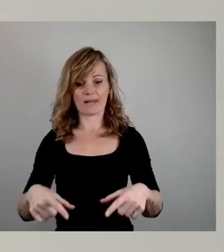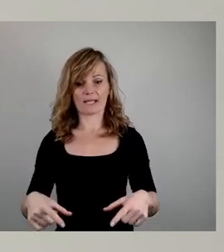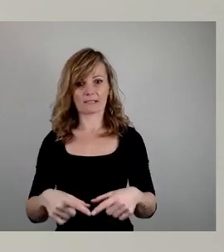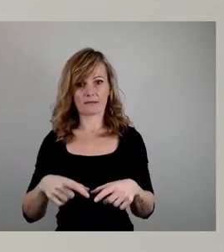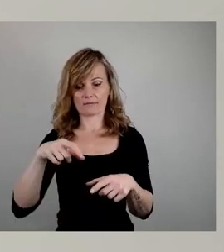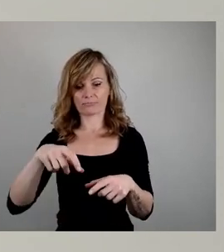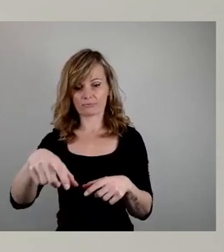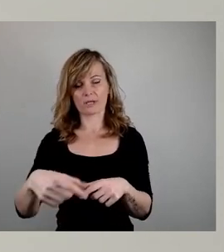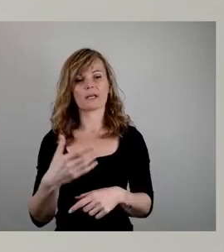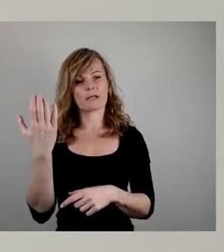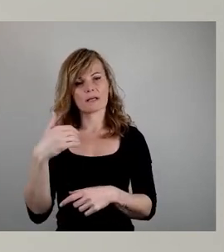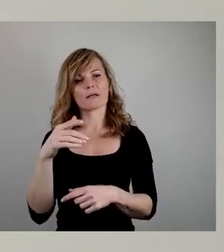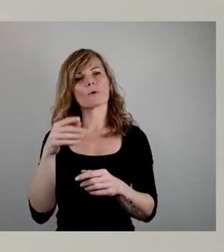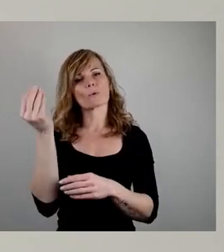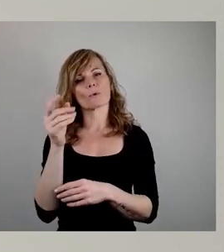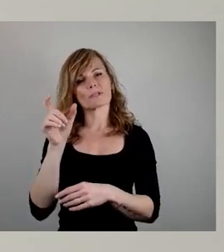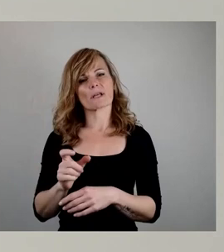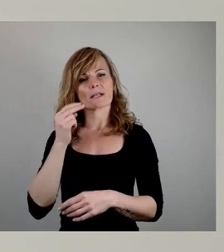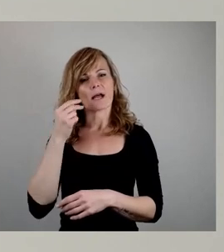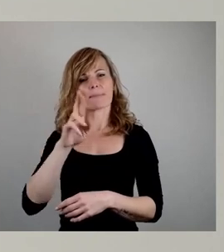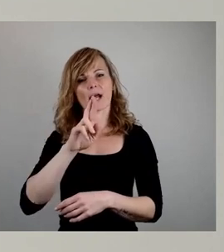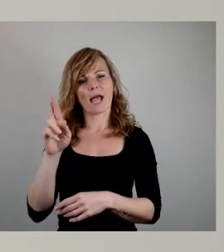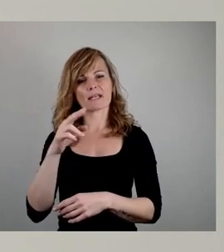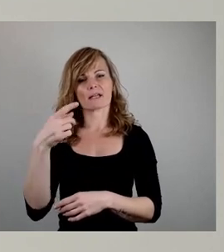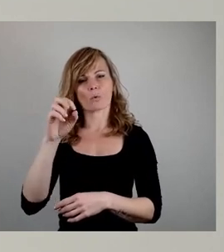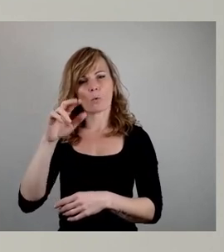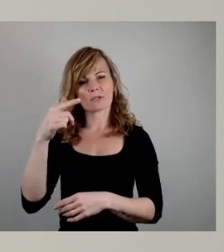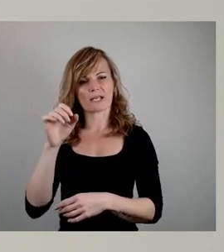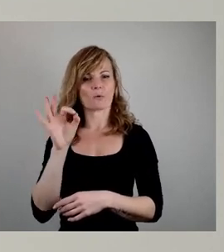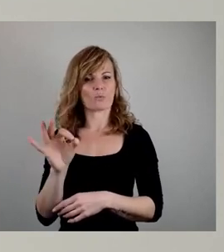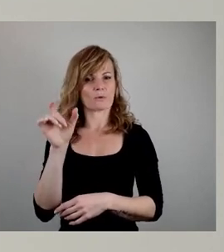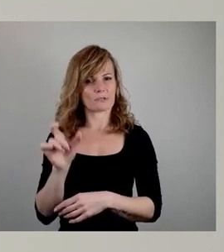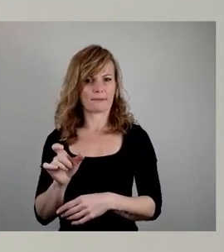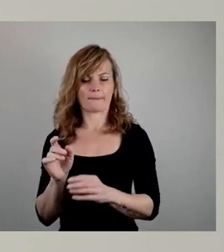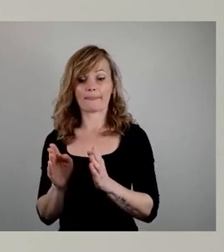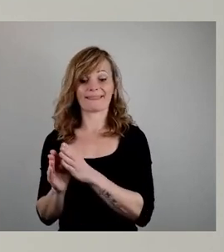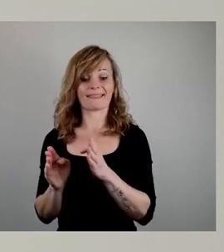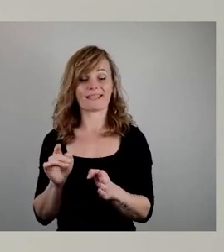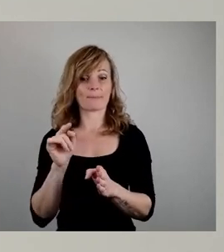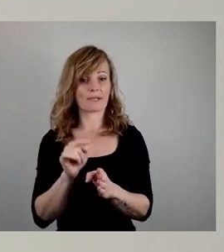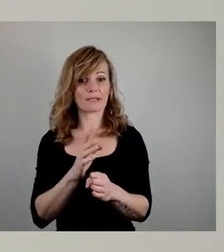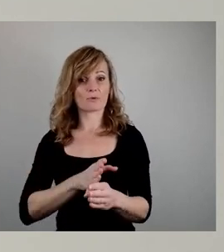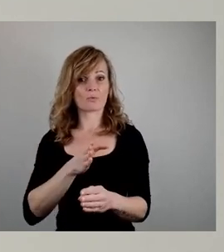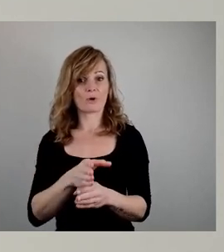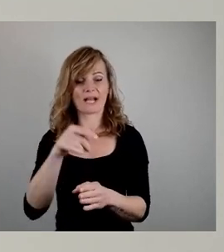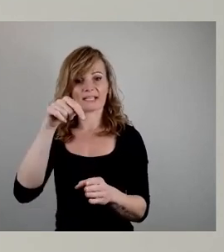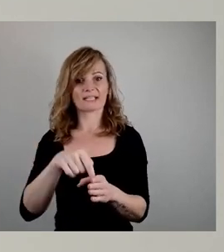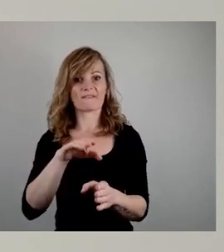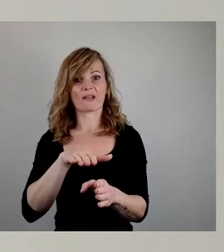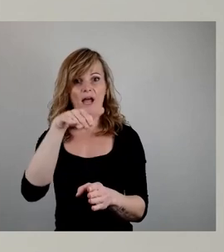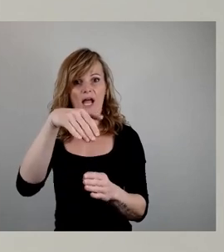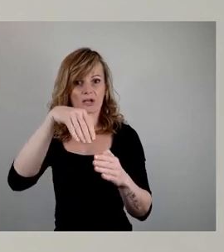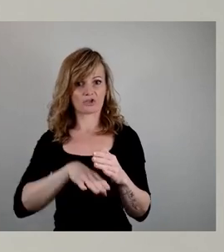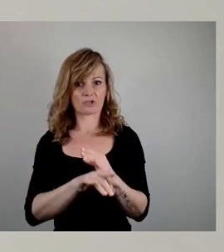Krotegut. Unmittelbar daneben ist der Zugang zur Tiefgarage mit der